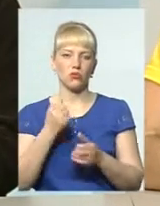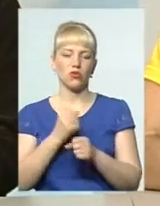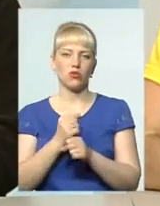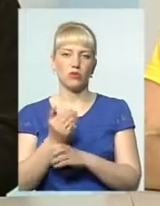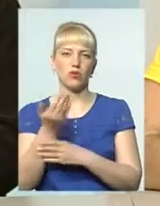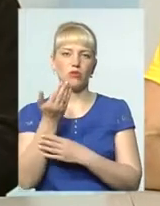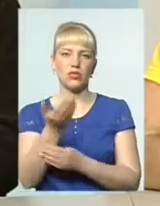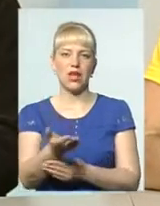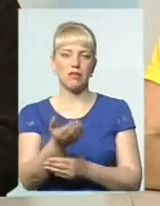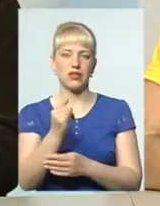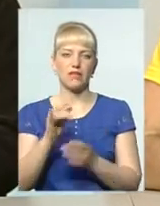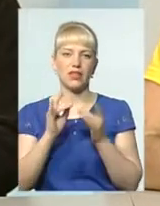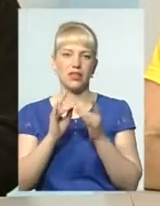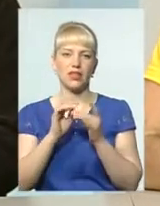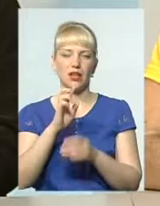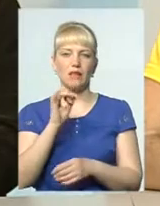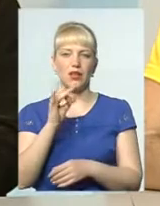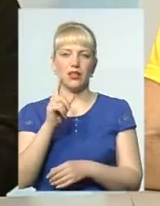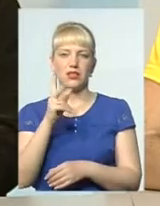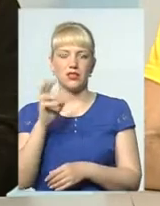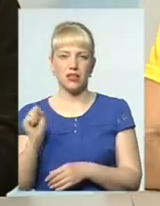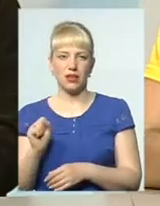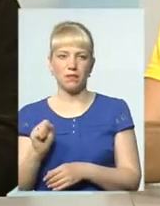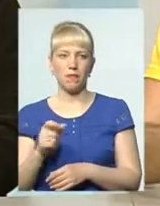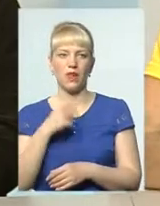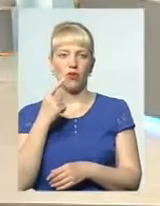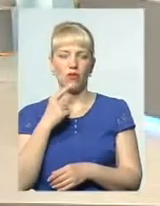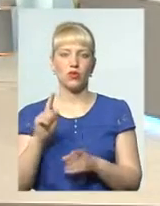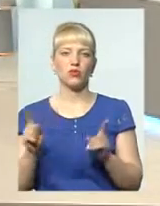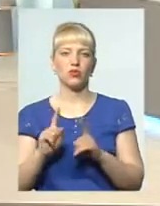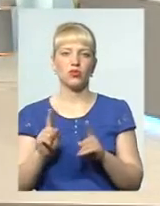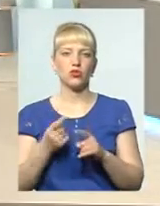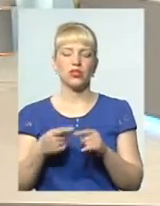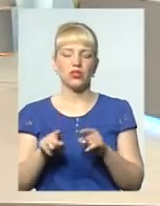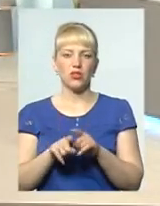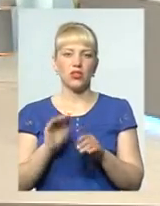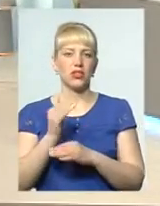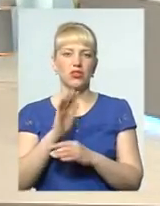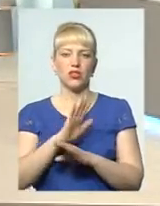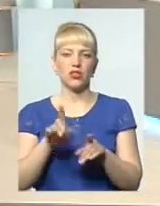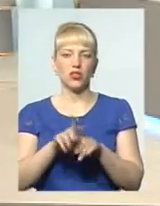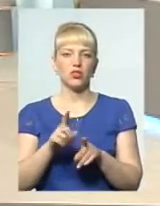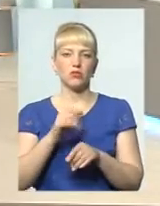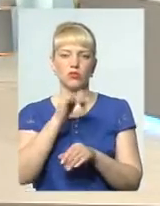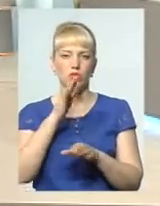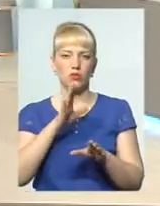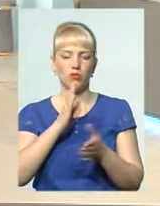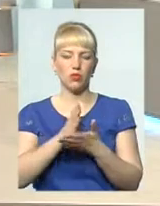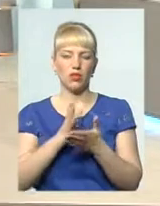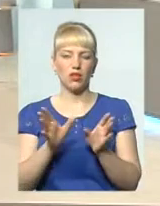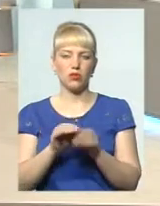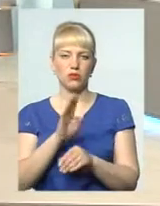в такі інтернати, як Берізка. Говоримо, що все дитина не так, чому вона не може перебувати разом з мамою.